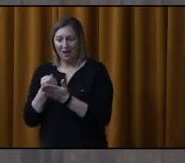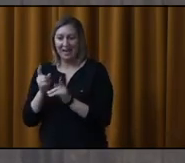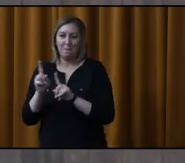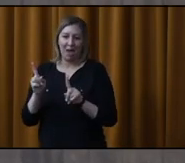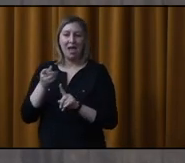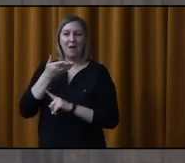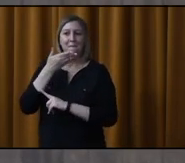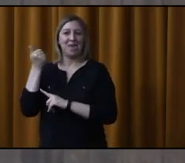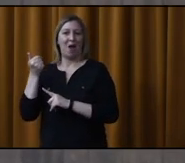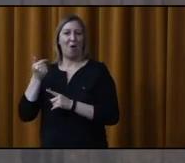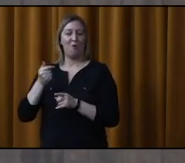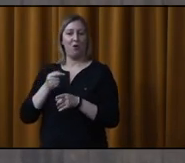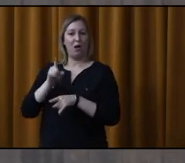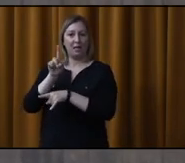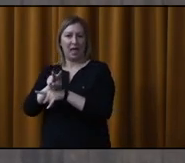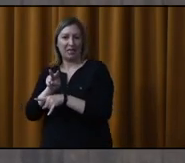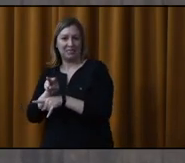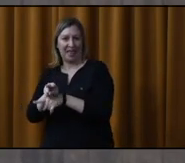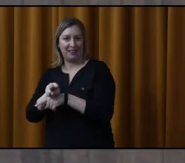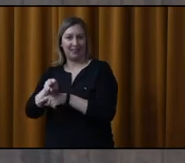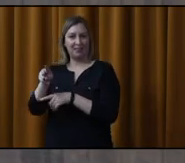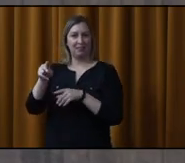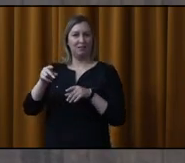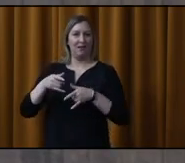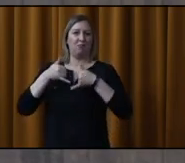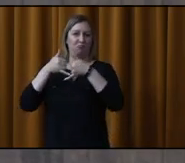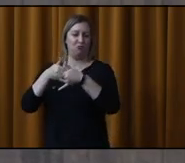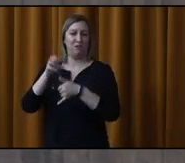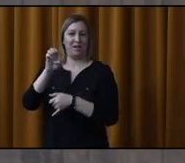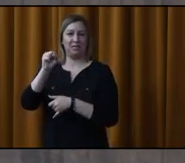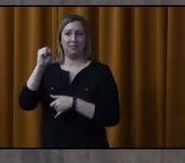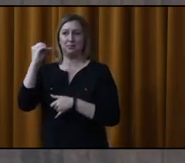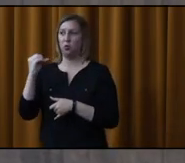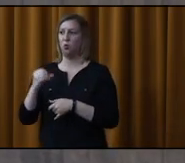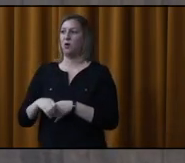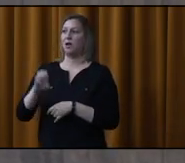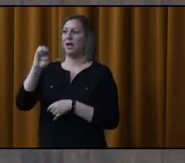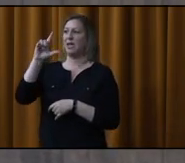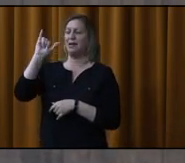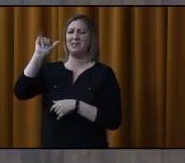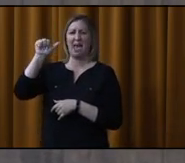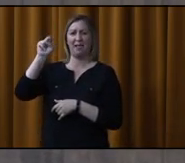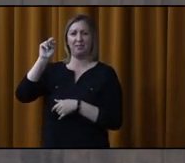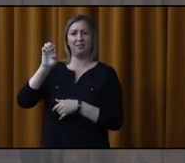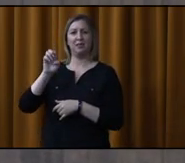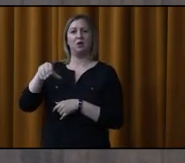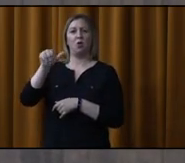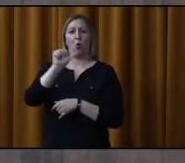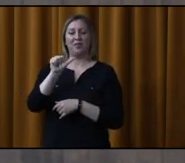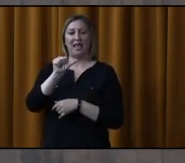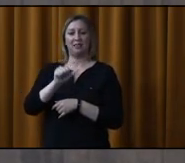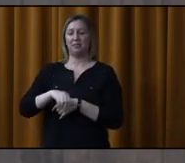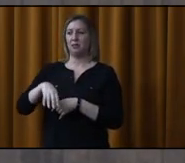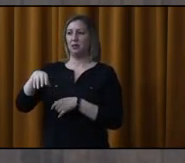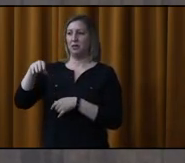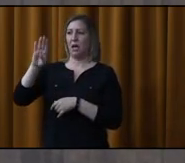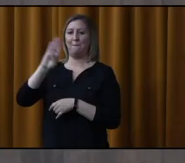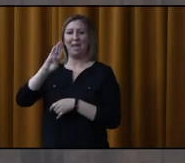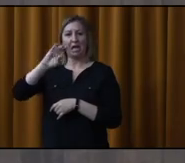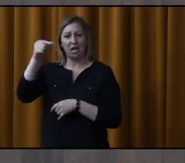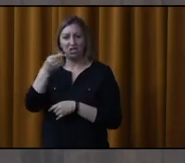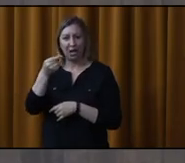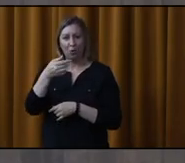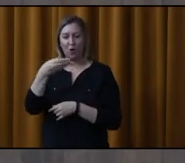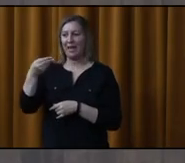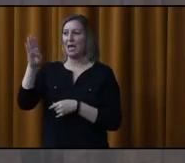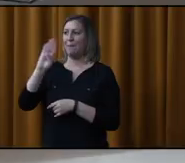meilleure gardienne de la Coupe Esso. Alors, j'ai nommé Eliane Odette, Danika Giroux et Béatrice Plouffe. Venez nous rejoindre